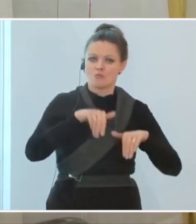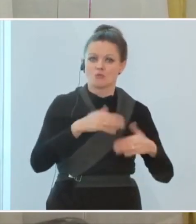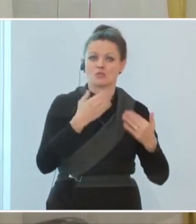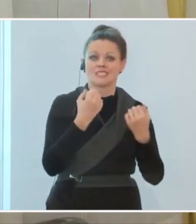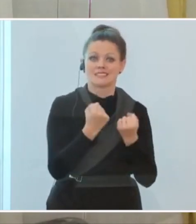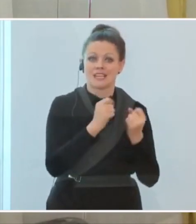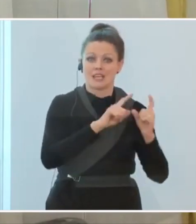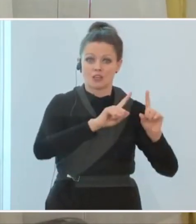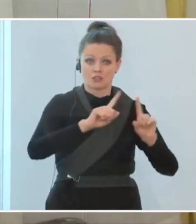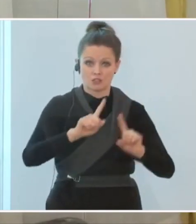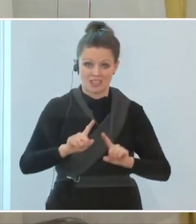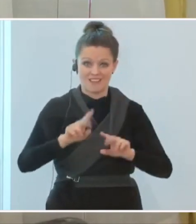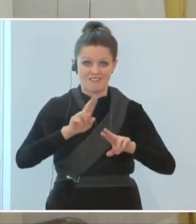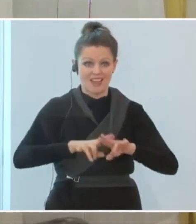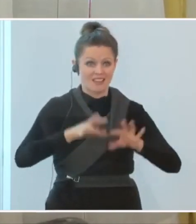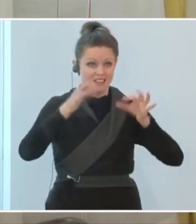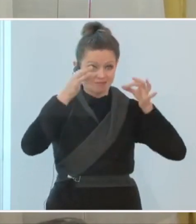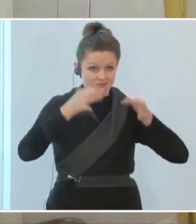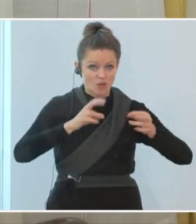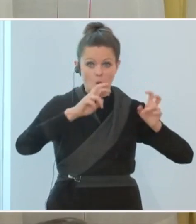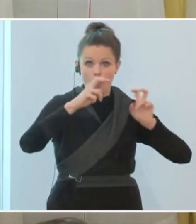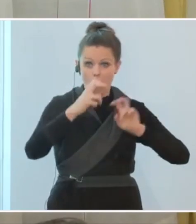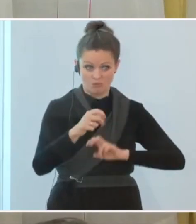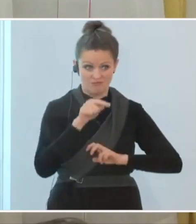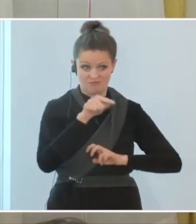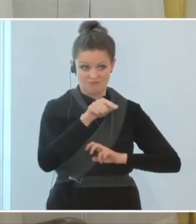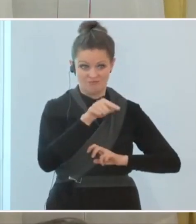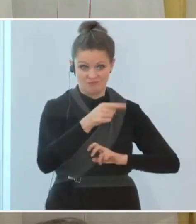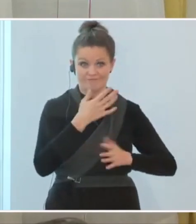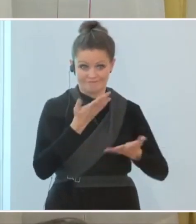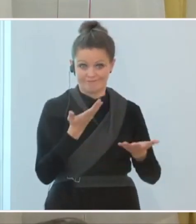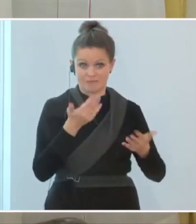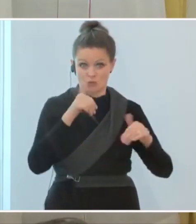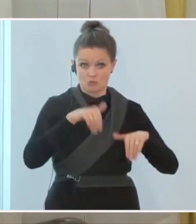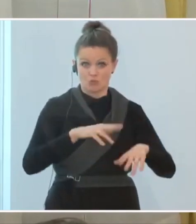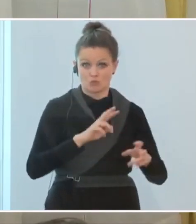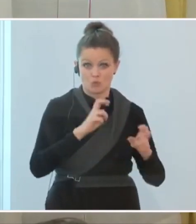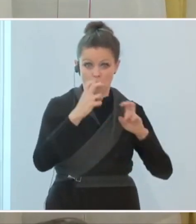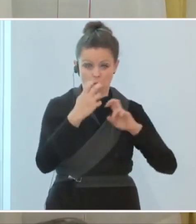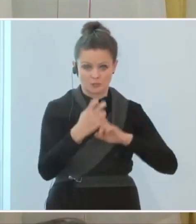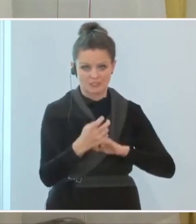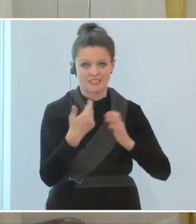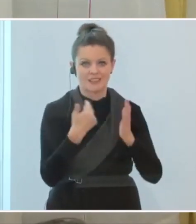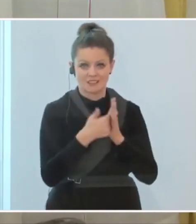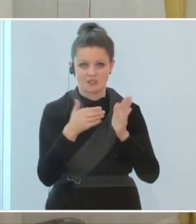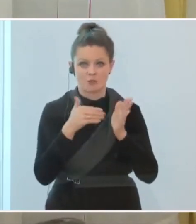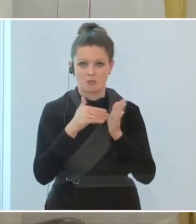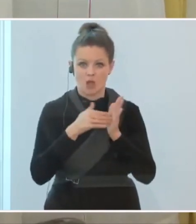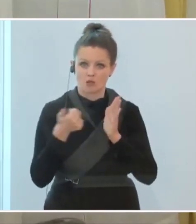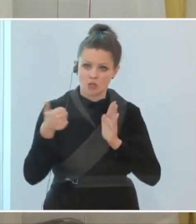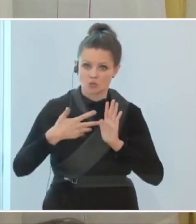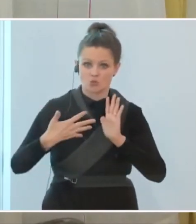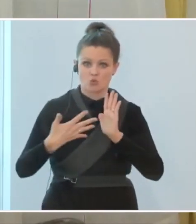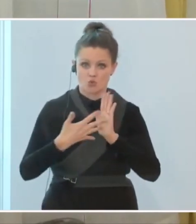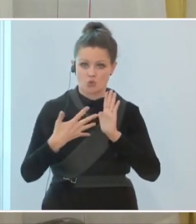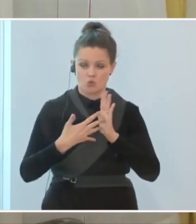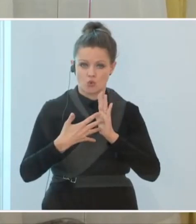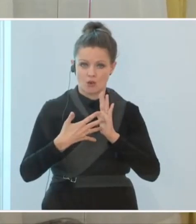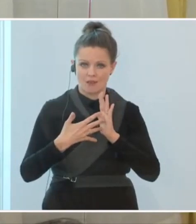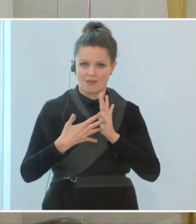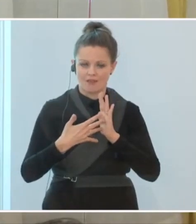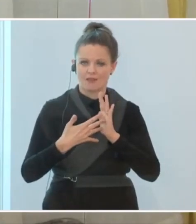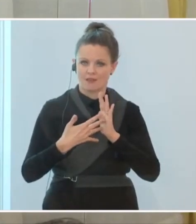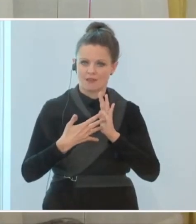falls sie auch tatsächlich umgesetzt werden. Das ist immer die Relativierung und deswegen auch Kontrollen dazu, dass es eben zu